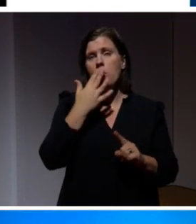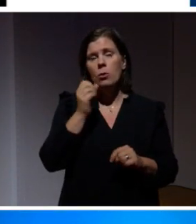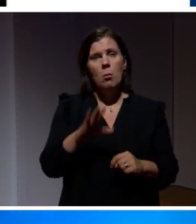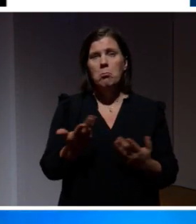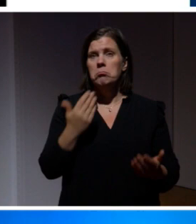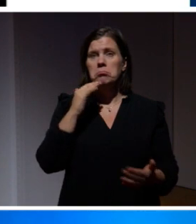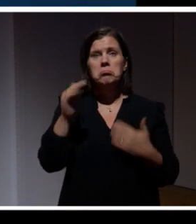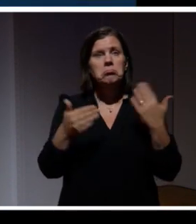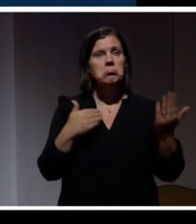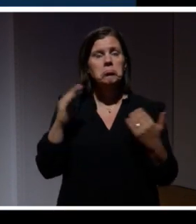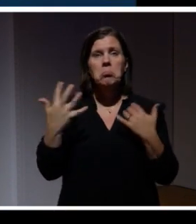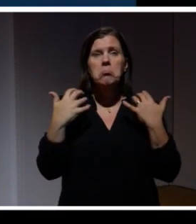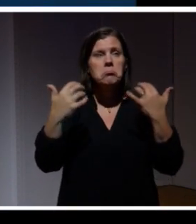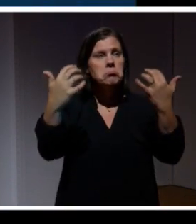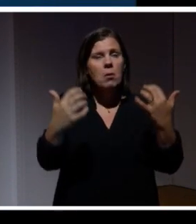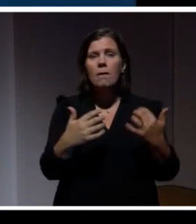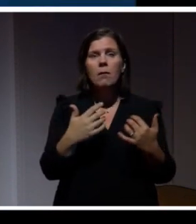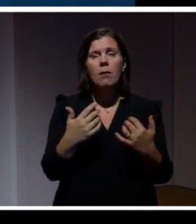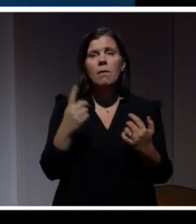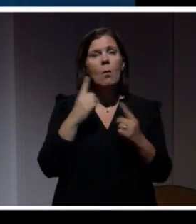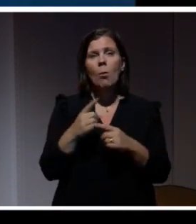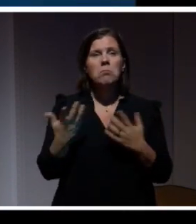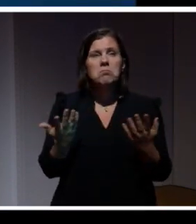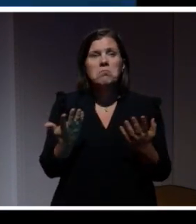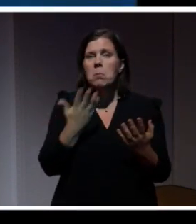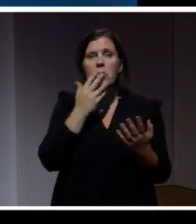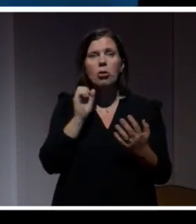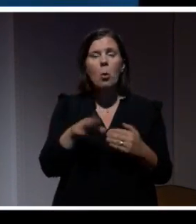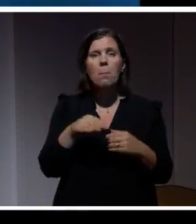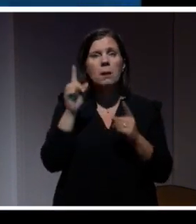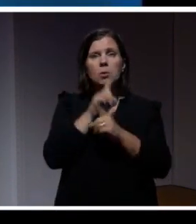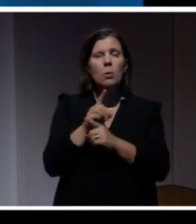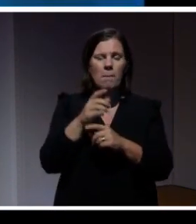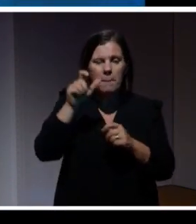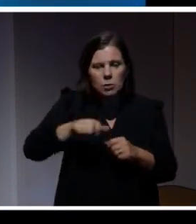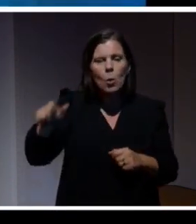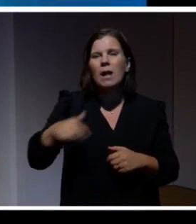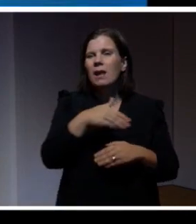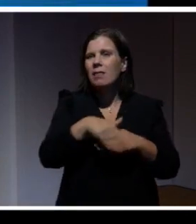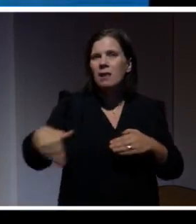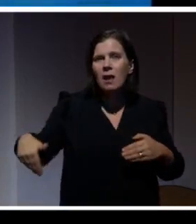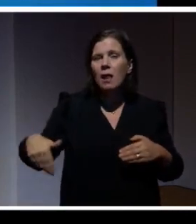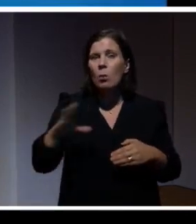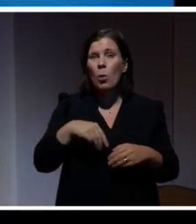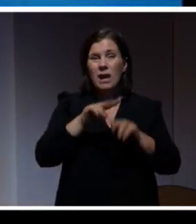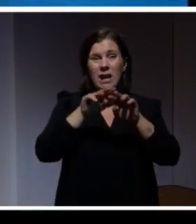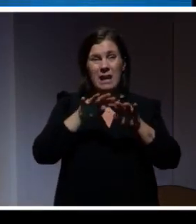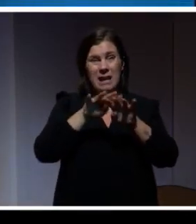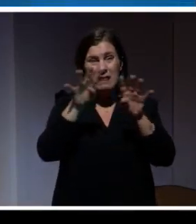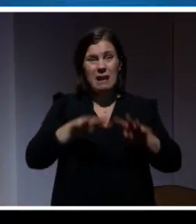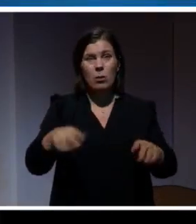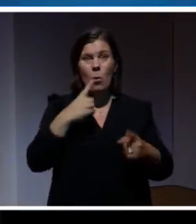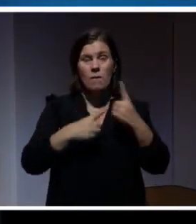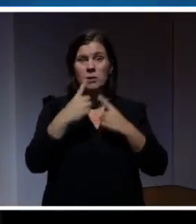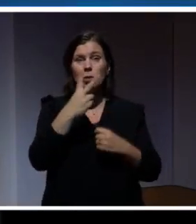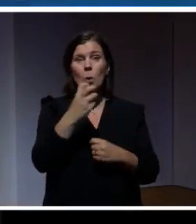överhuvudtaget i en publikdebatt. var otänkbart att prata om personlig integritet. Första gången jag var på internetkonferensen 2003 kan